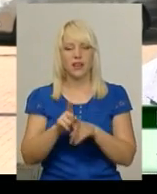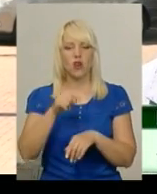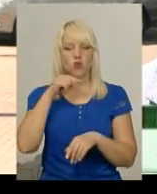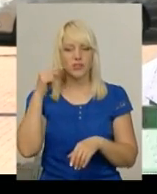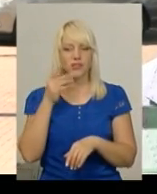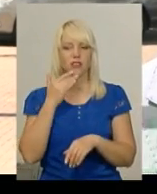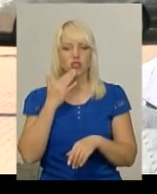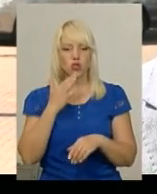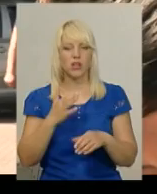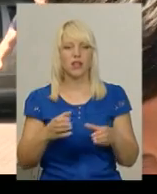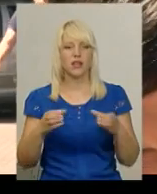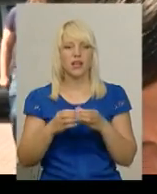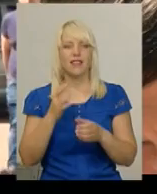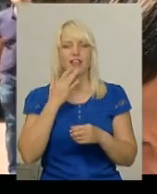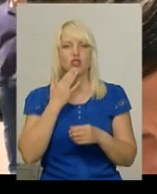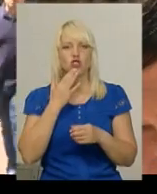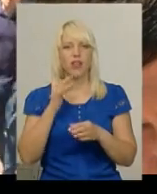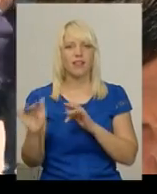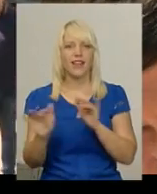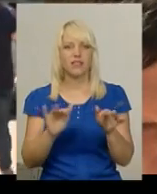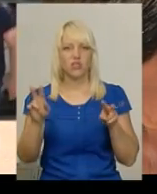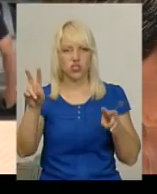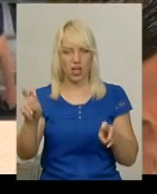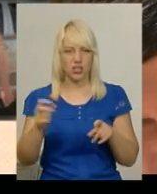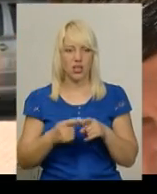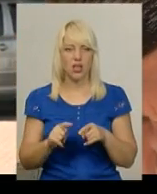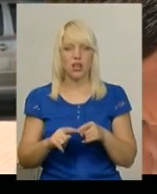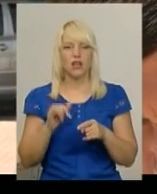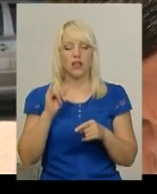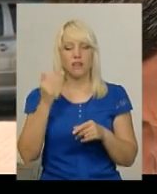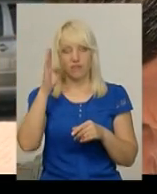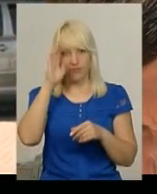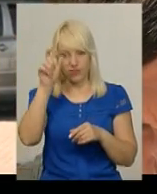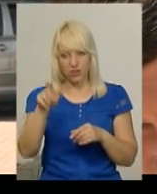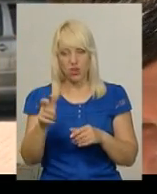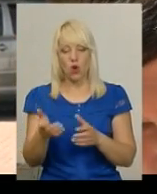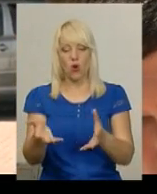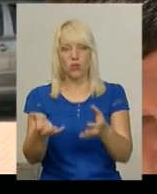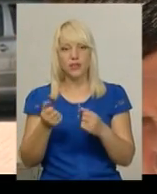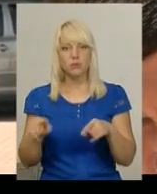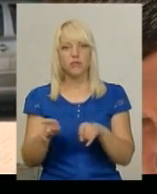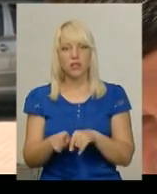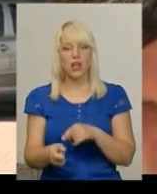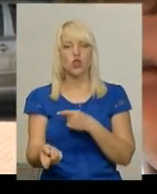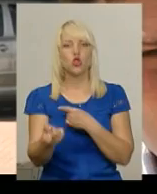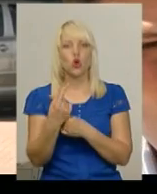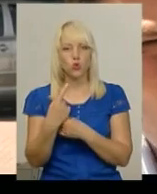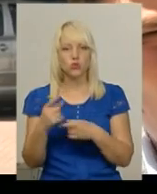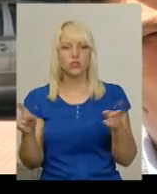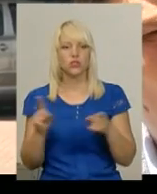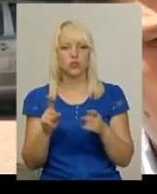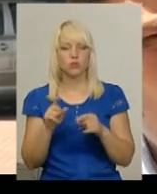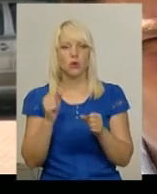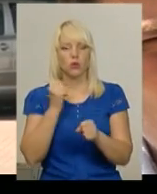організація «Національне саудічне двіжень». Він отримав таке доручення підготувати листівки,